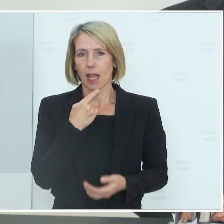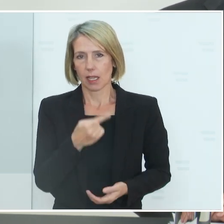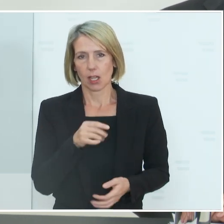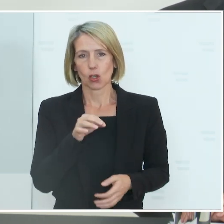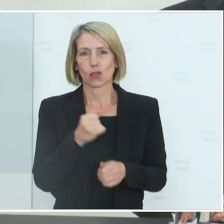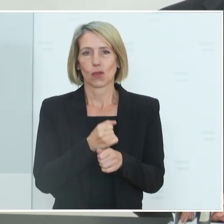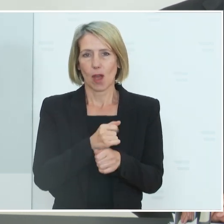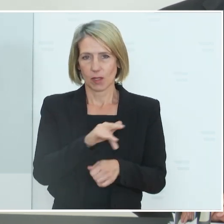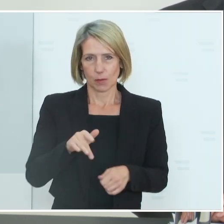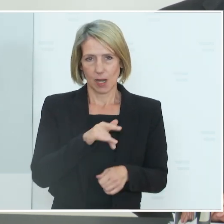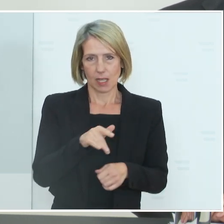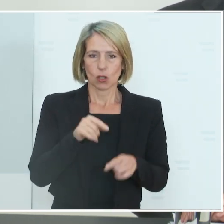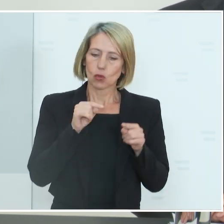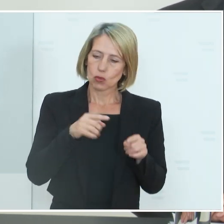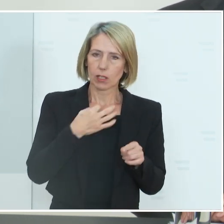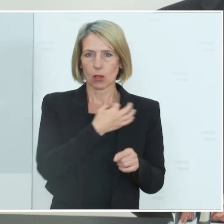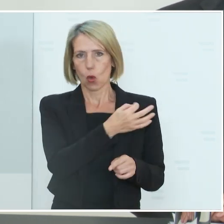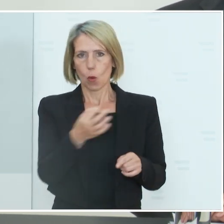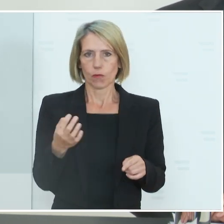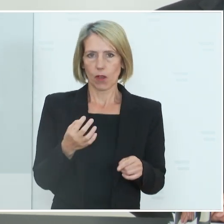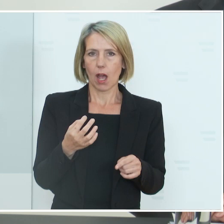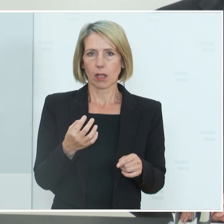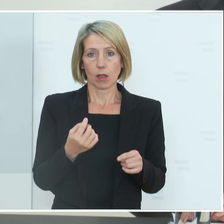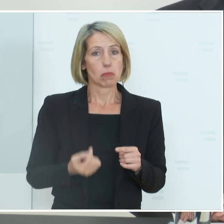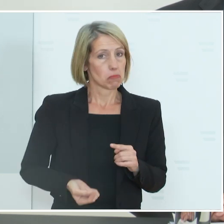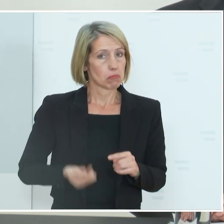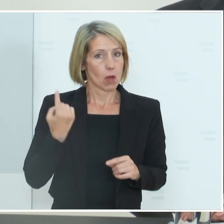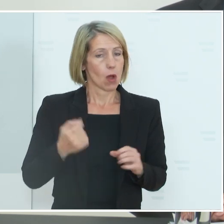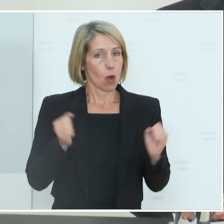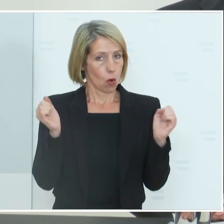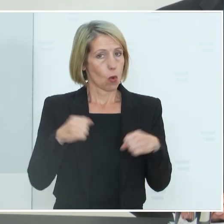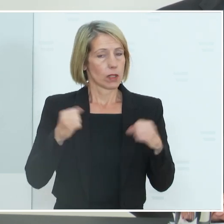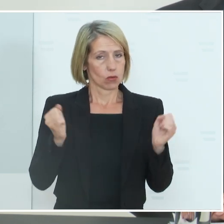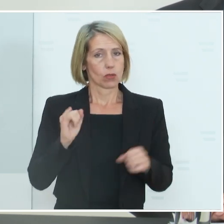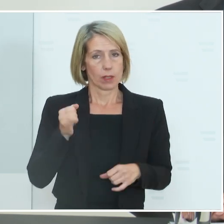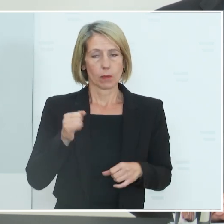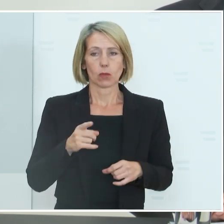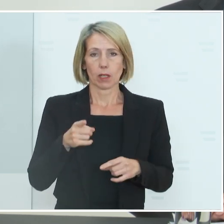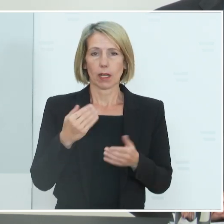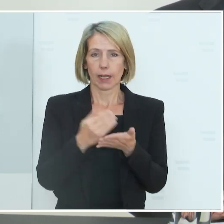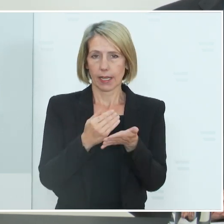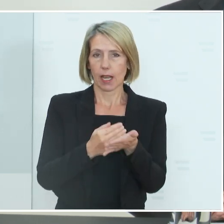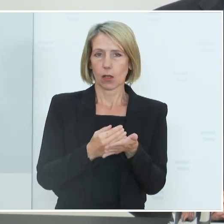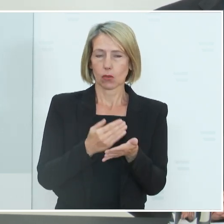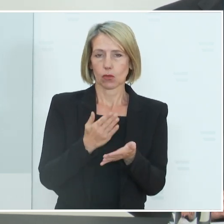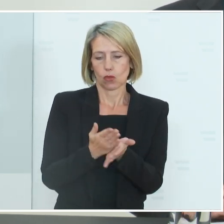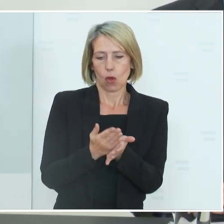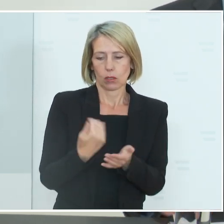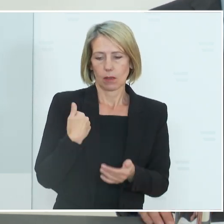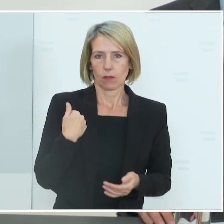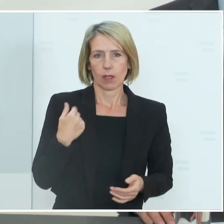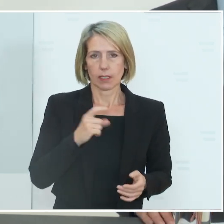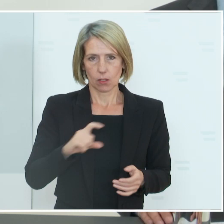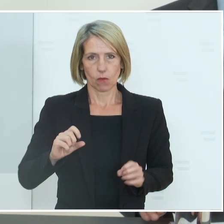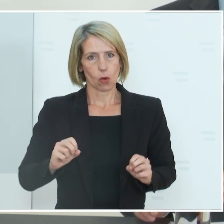Dort gibt es laut Umfragen eine hohe Zustimmung zu dieser Maßnahme und nicht nur das. Die Regelung trat erst vergangene Woche in